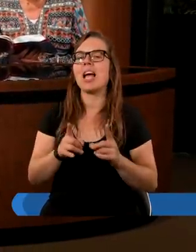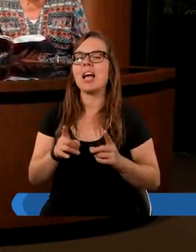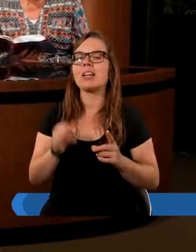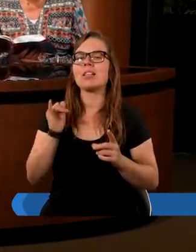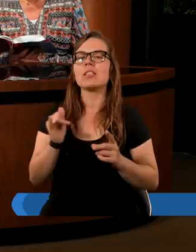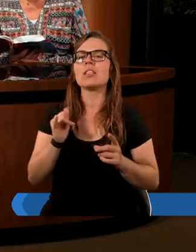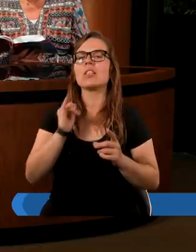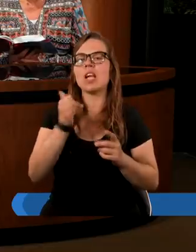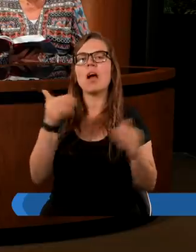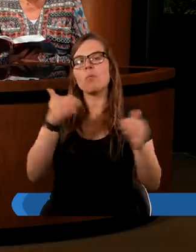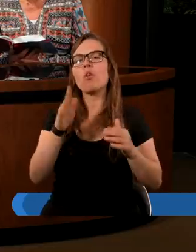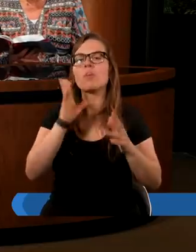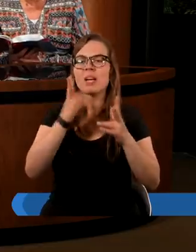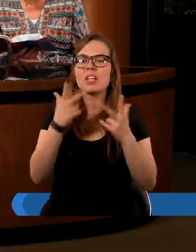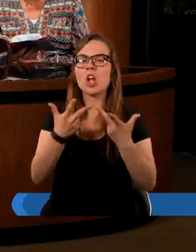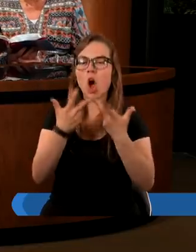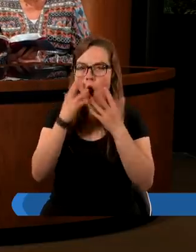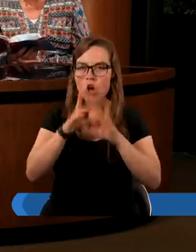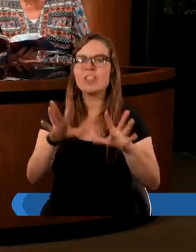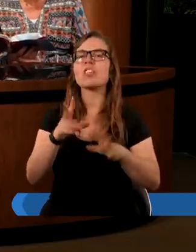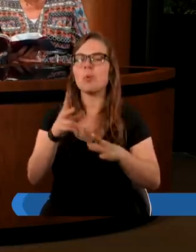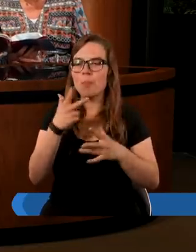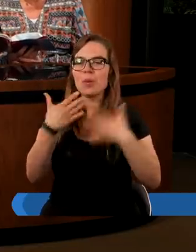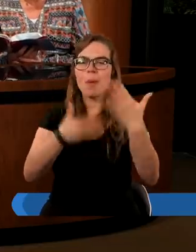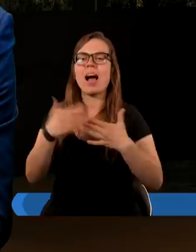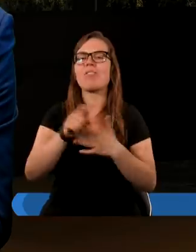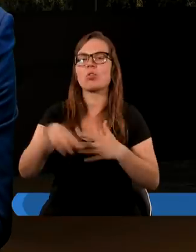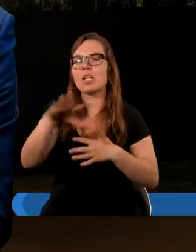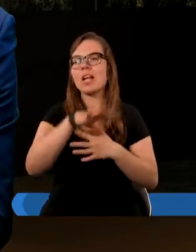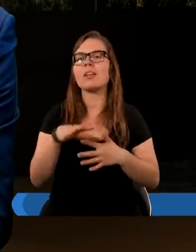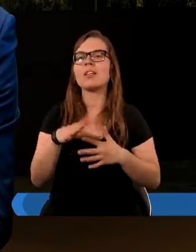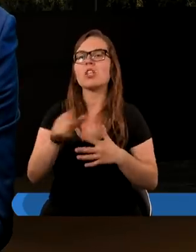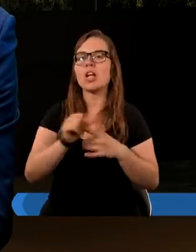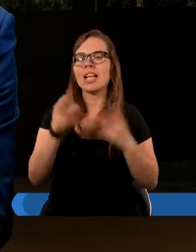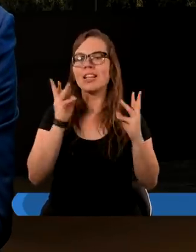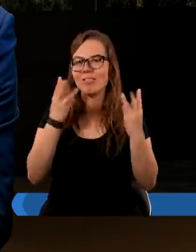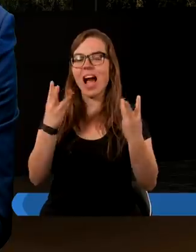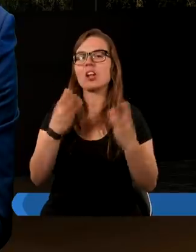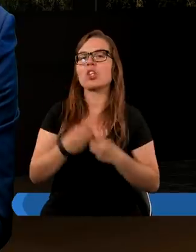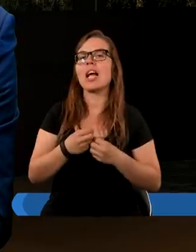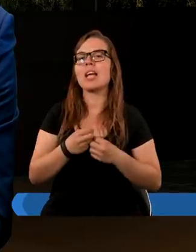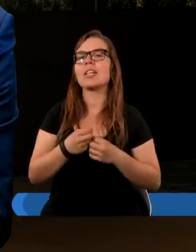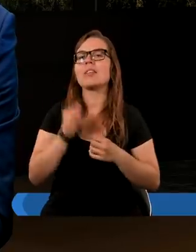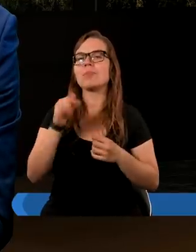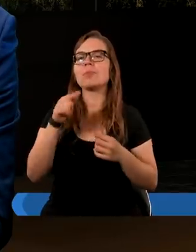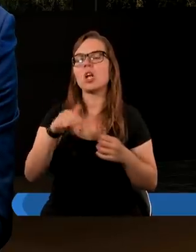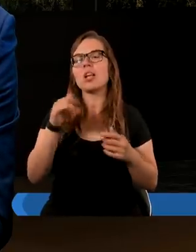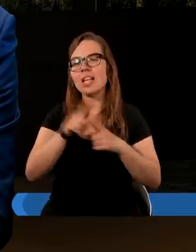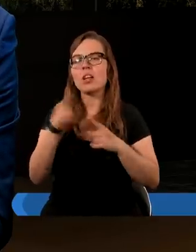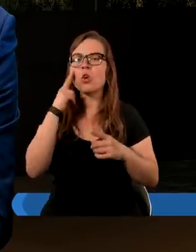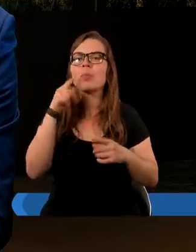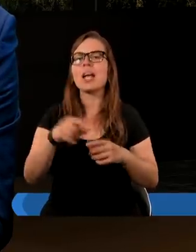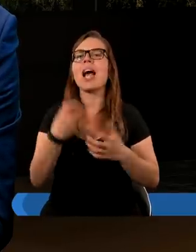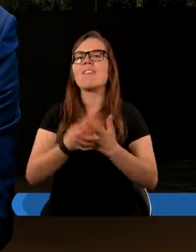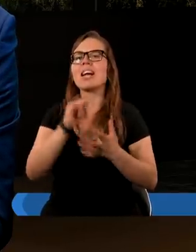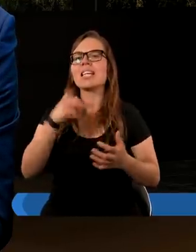i oczywiście będzie do nas też przemawiał. I to jest niesamowicie istotne. Zresztą jak my rozumiemy z całej Ewangelii